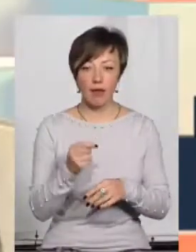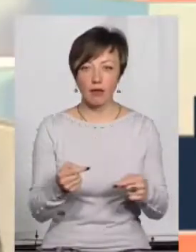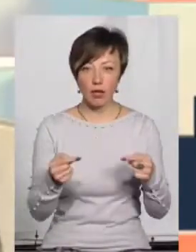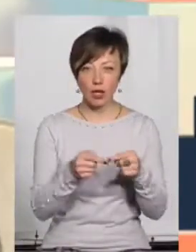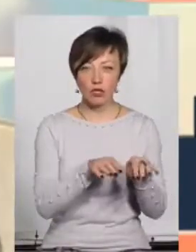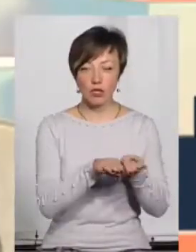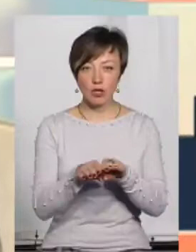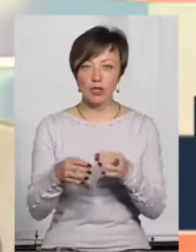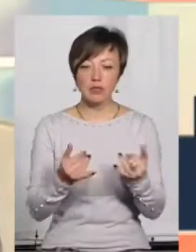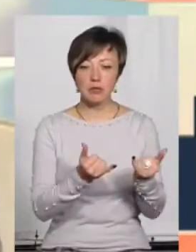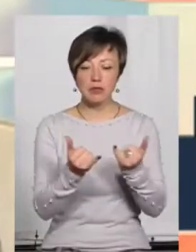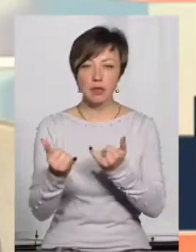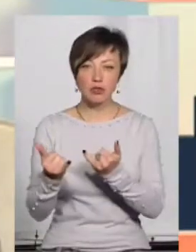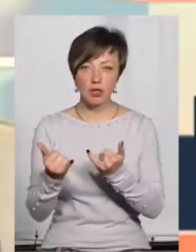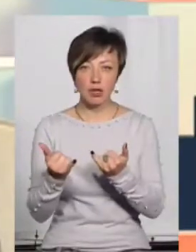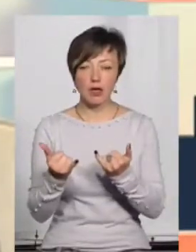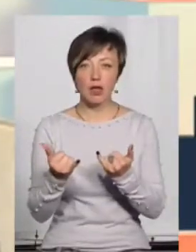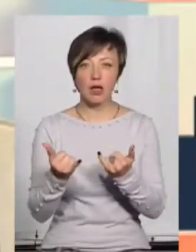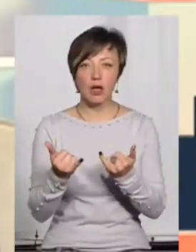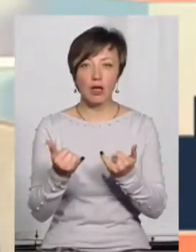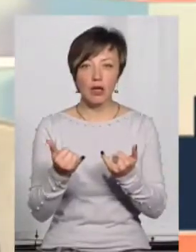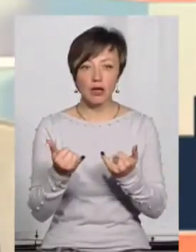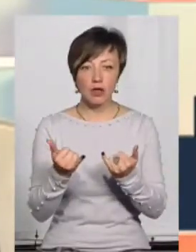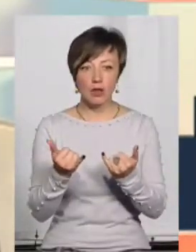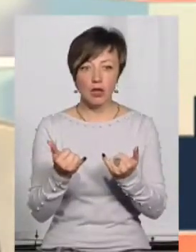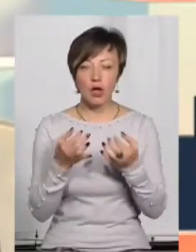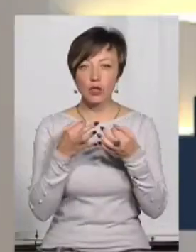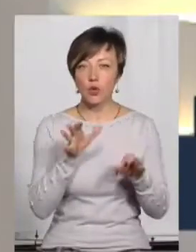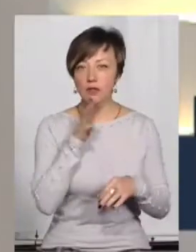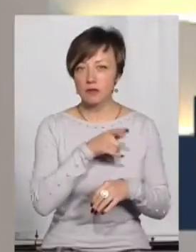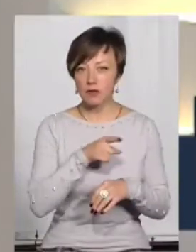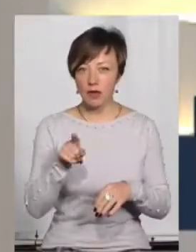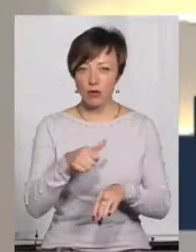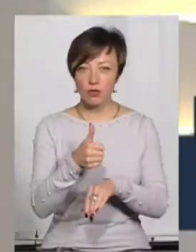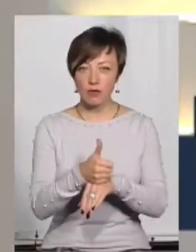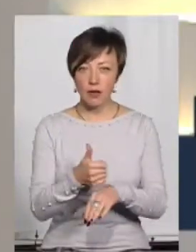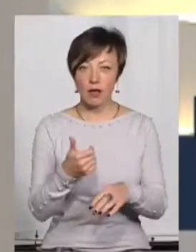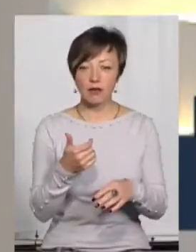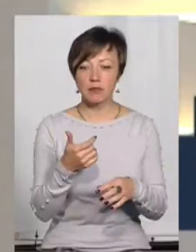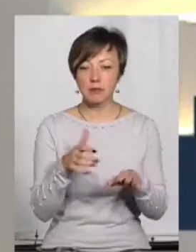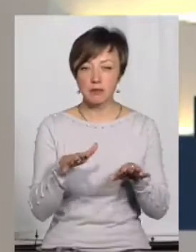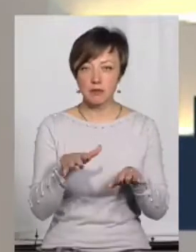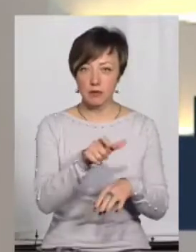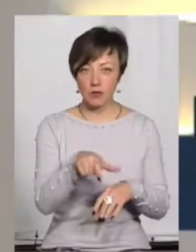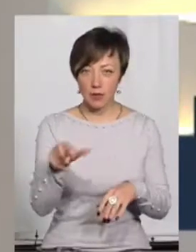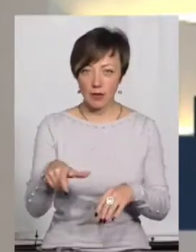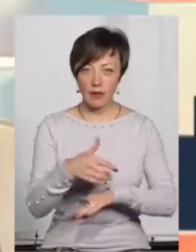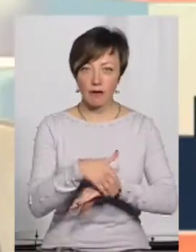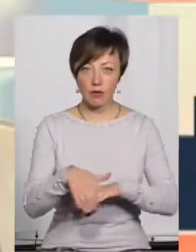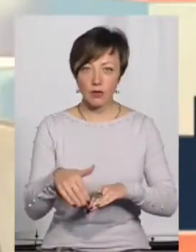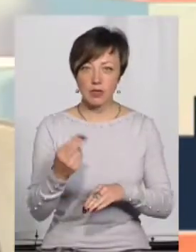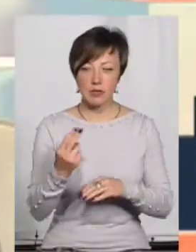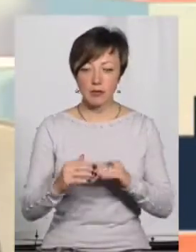забезпечено дозвілля підопічних. Тому що, в основному, основна маса підопічних знаходилася на вулиці, на цементному